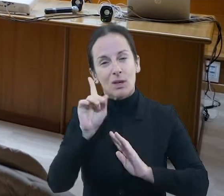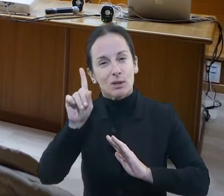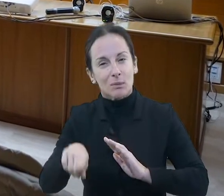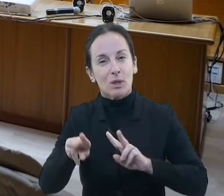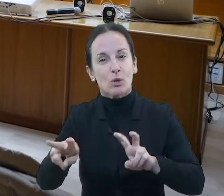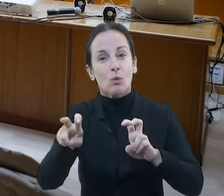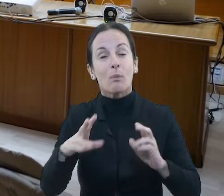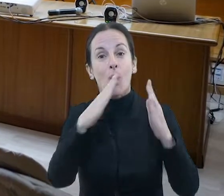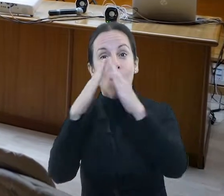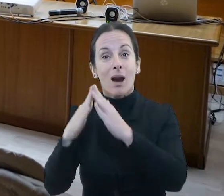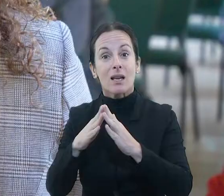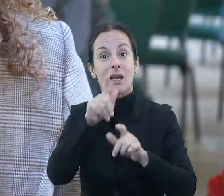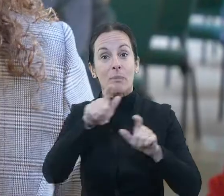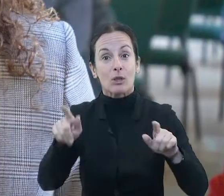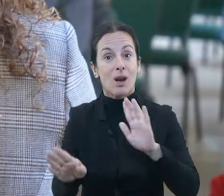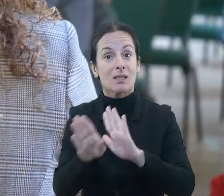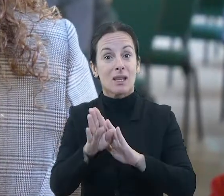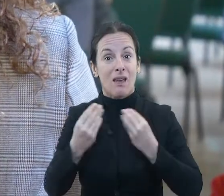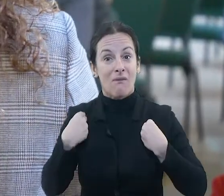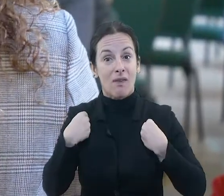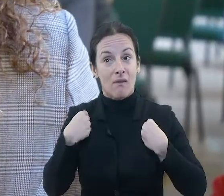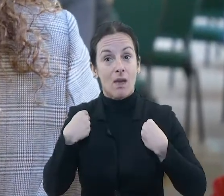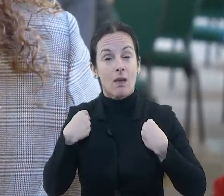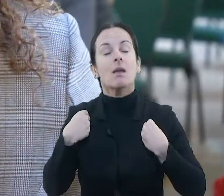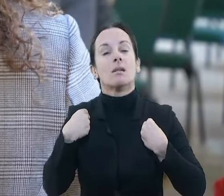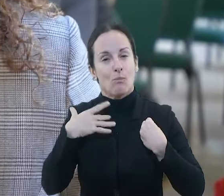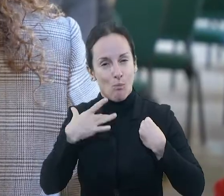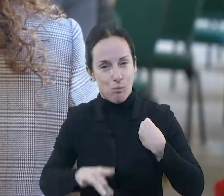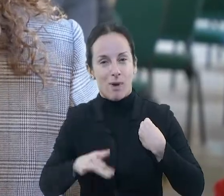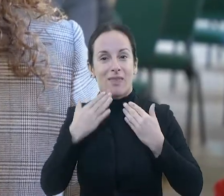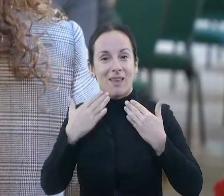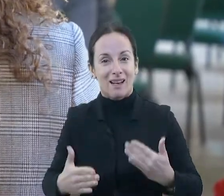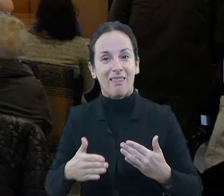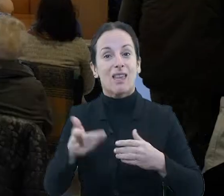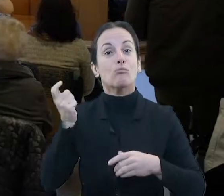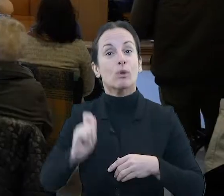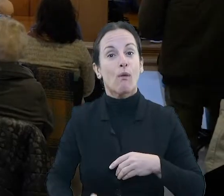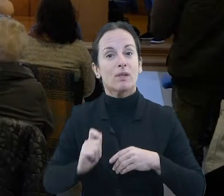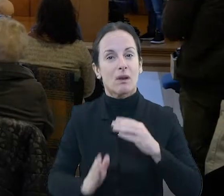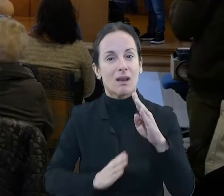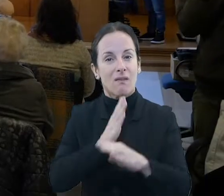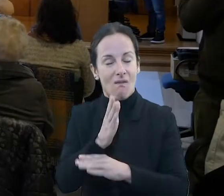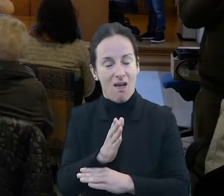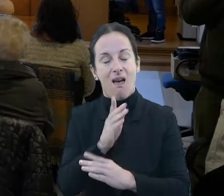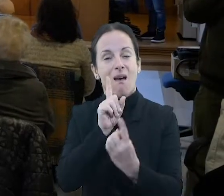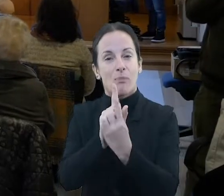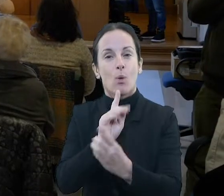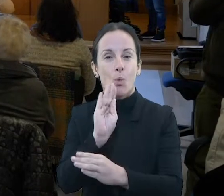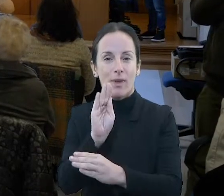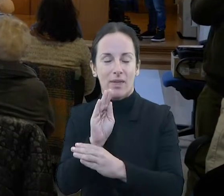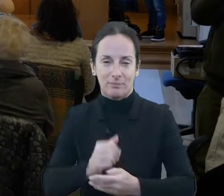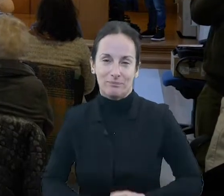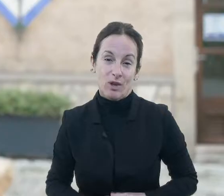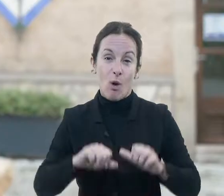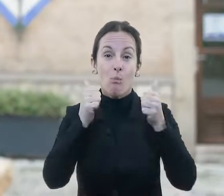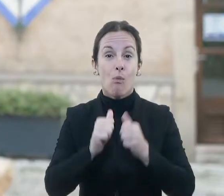estem impulsant des de Simars i que ja està en ple desenvolupament sigui una de les formes importants de prestar servei a la gent gran. Hem de ser